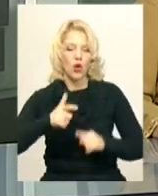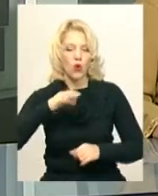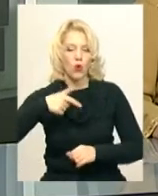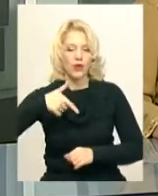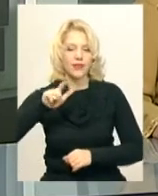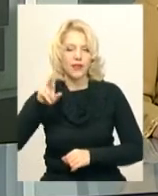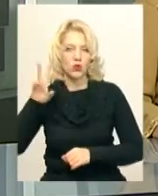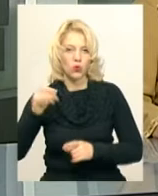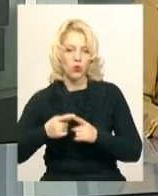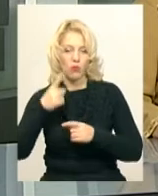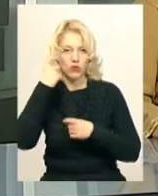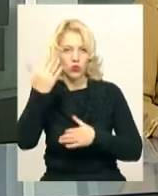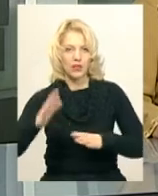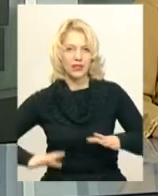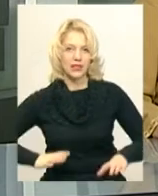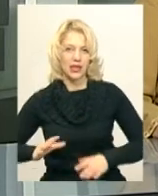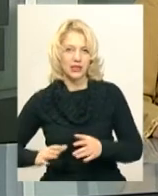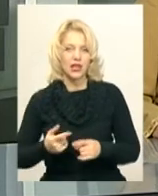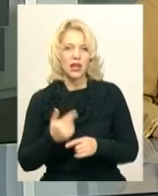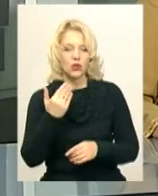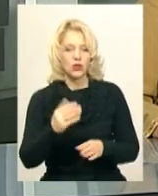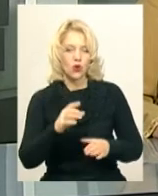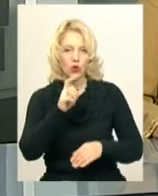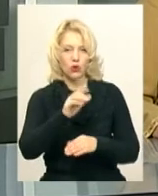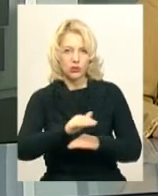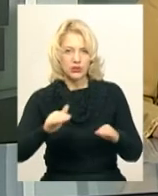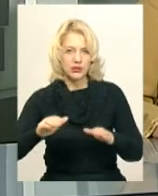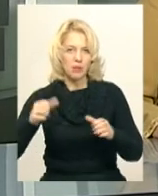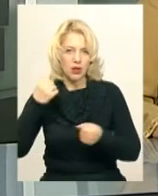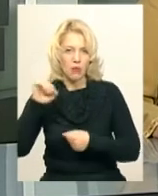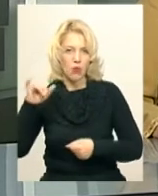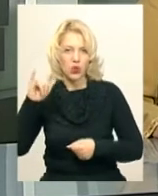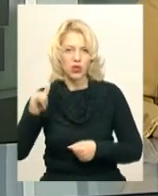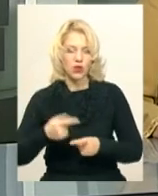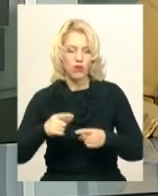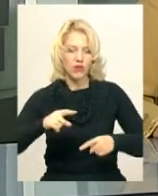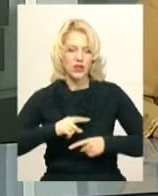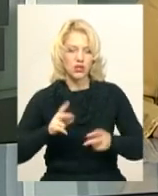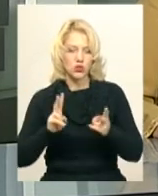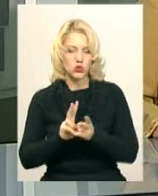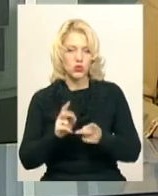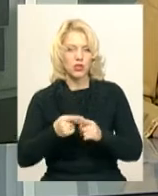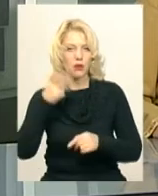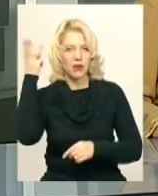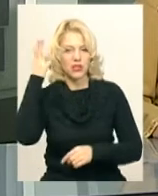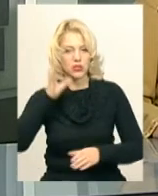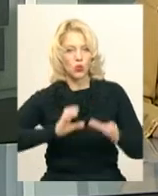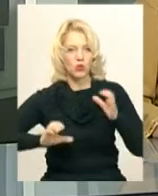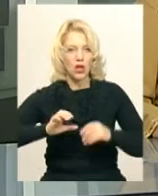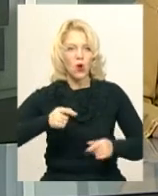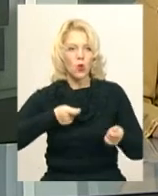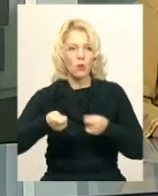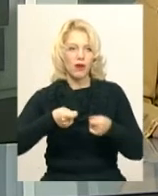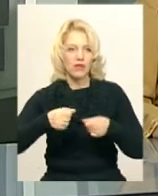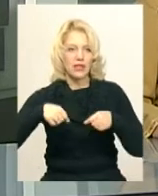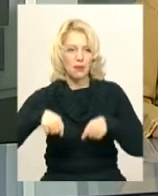повідомив її тренер Валерій Одайник. Його підопічні перемогли в фінальній зустрічі суперників із Хмельницького університету управління та